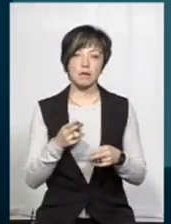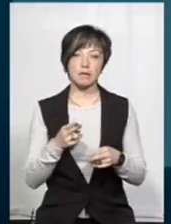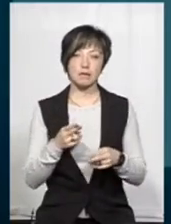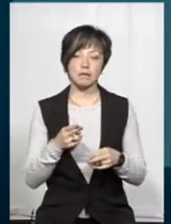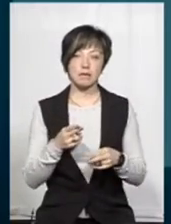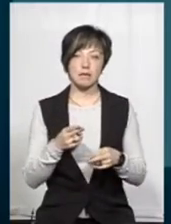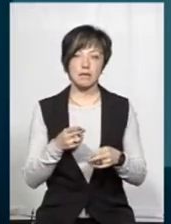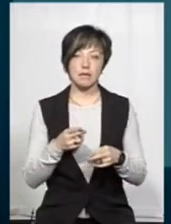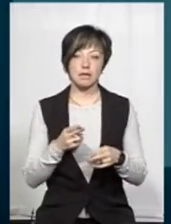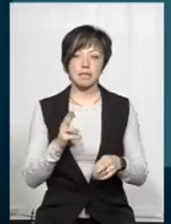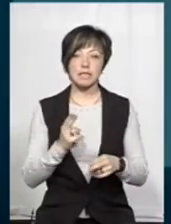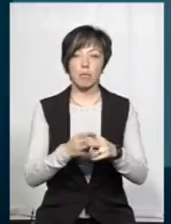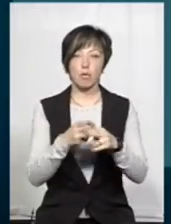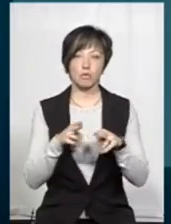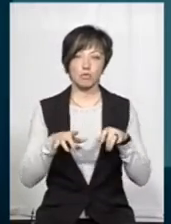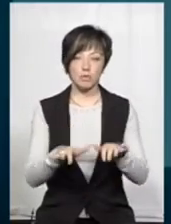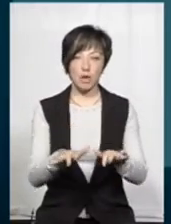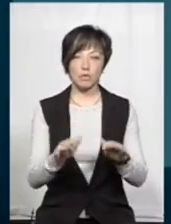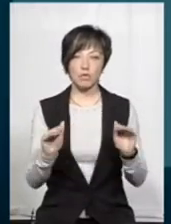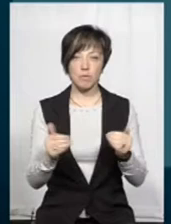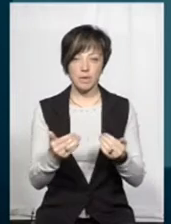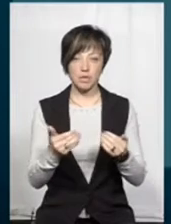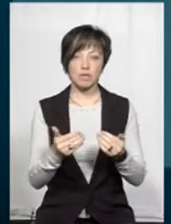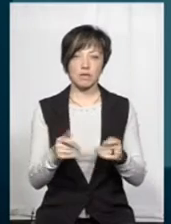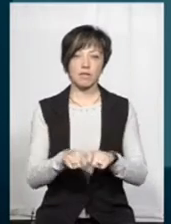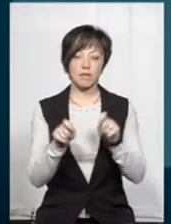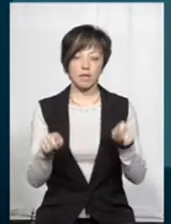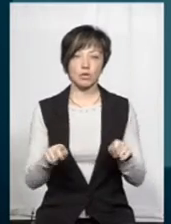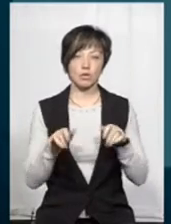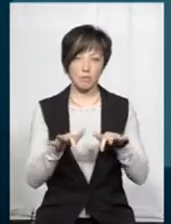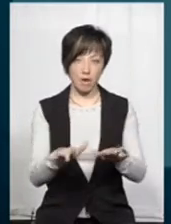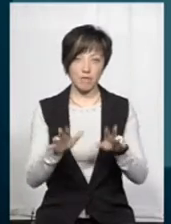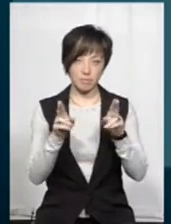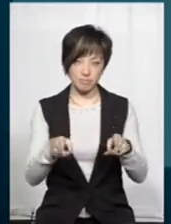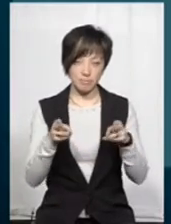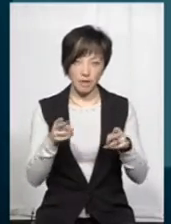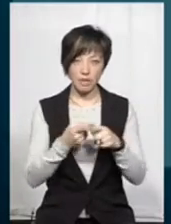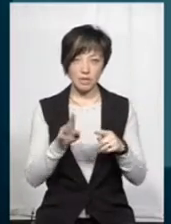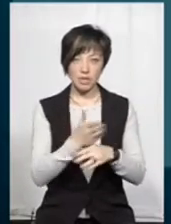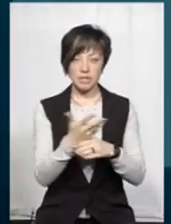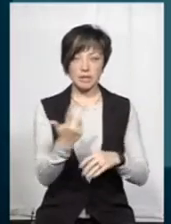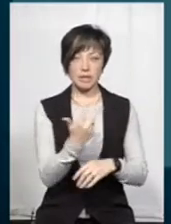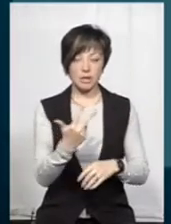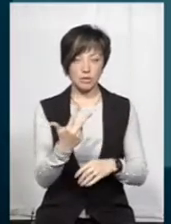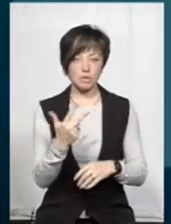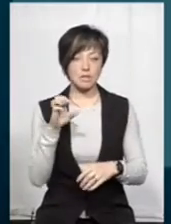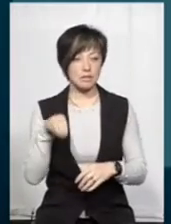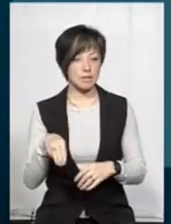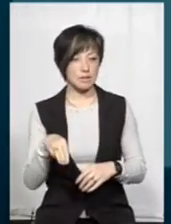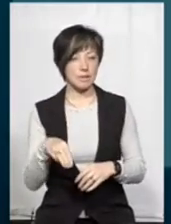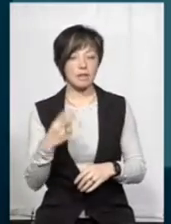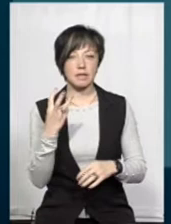заходу в межах відкритого кримінального провадження за частиною 3 статті